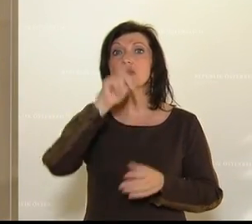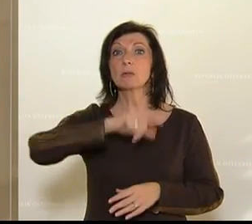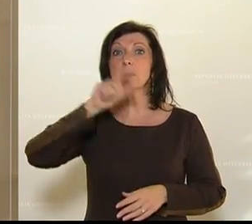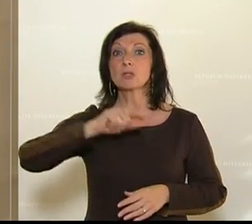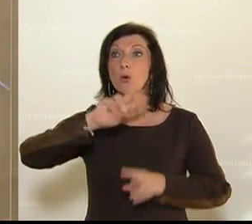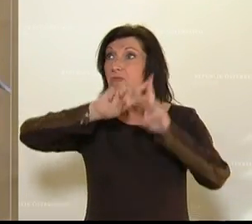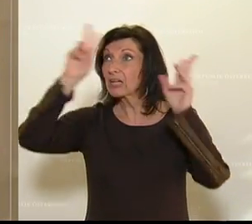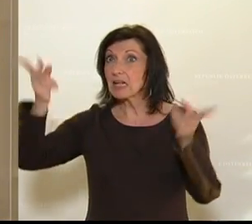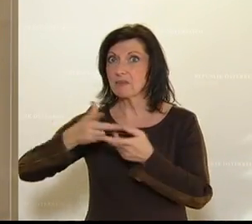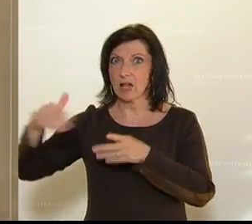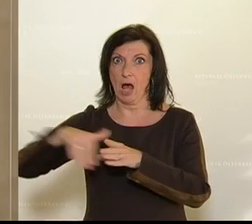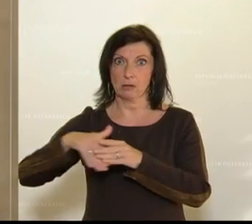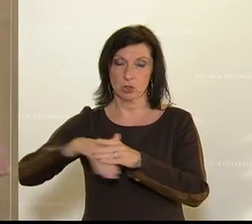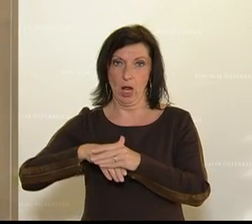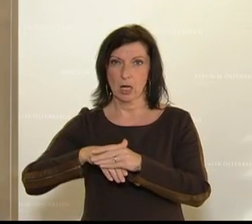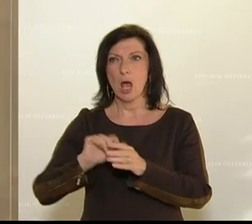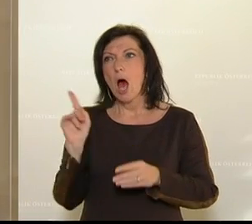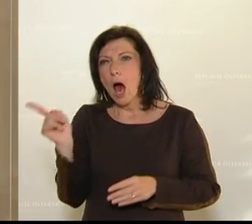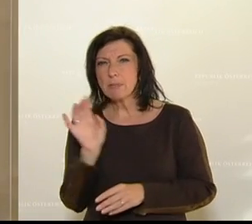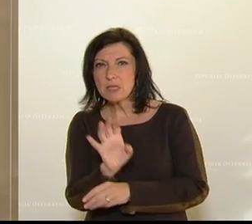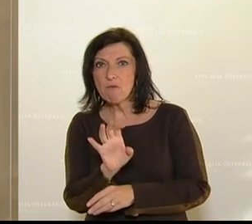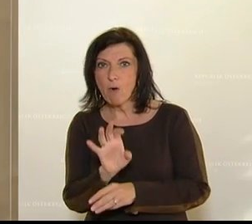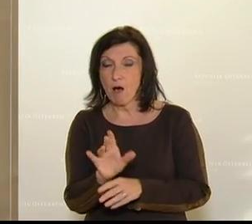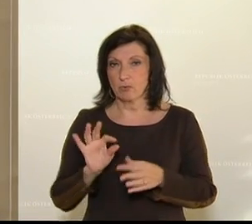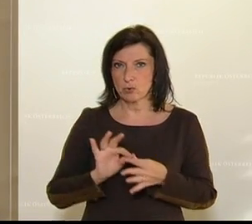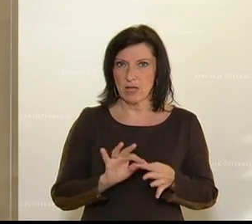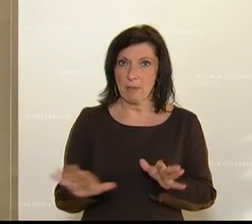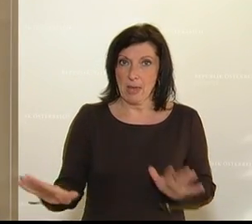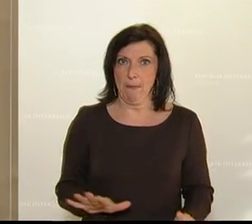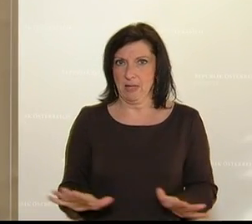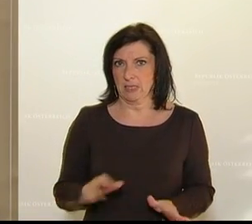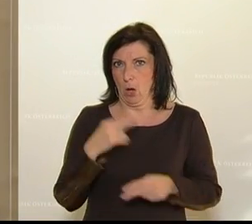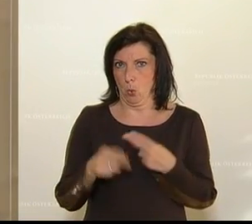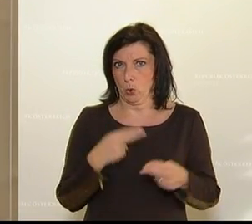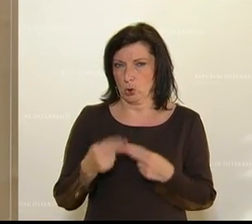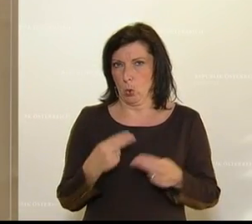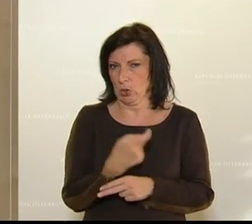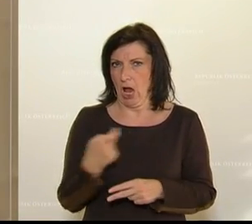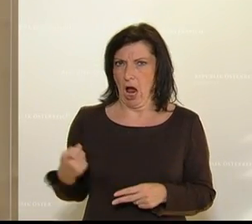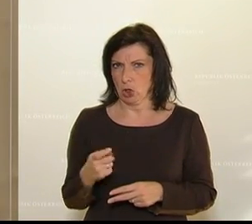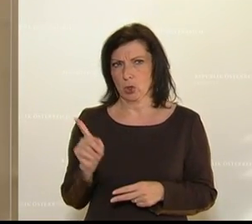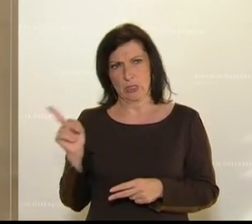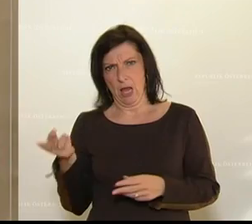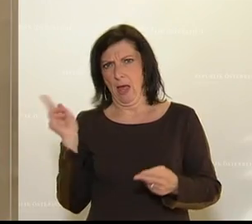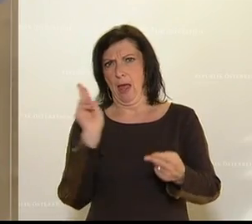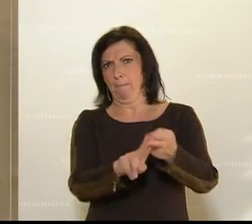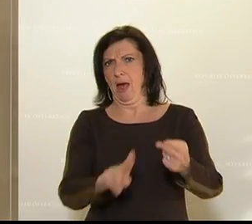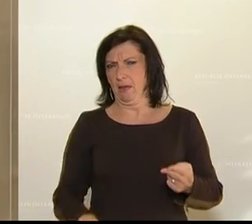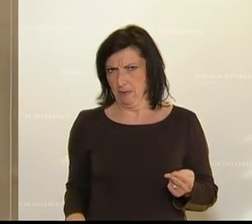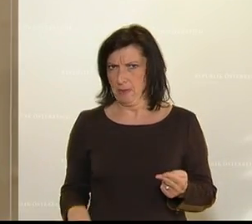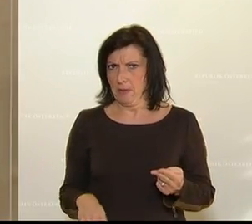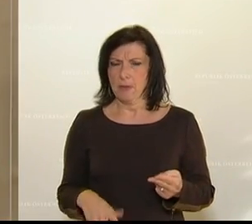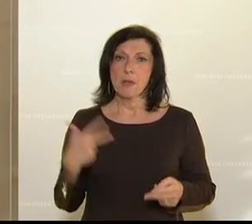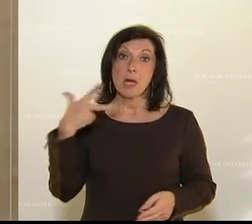weltweit untergriffig im Zuge des Ibiza-Untersuchungsausschusses anzupatzen. Eine SPÖ, die auf der einen